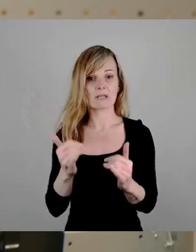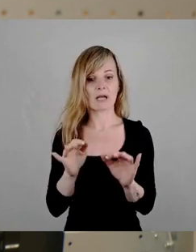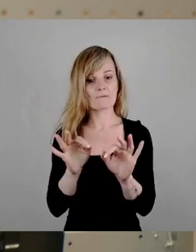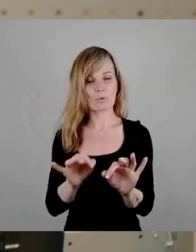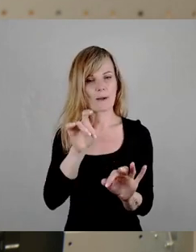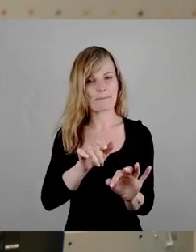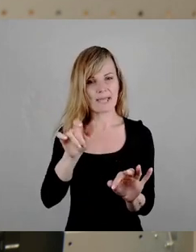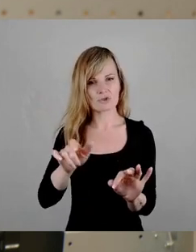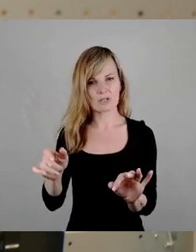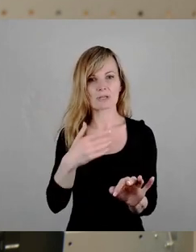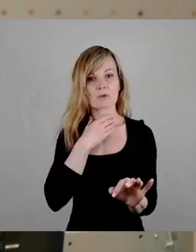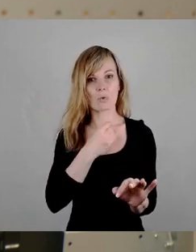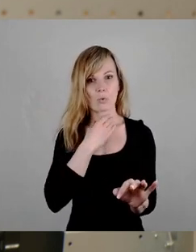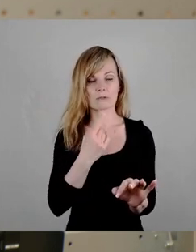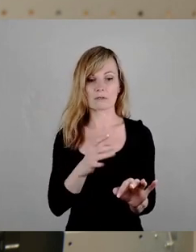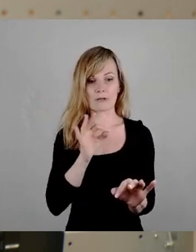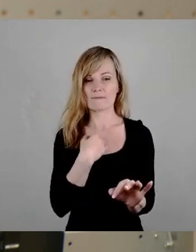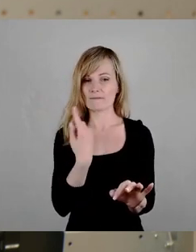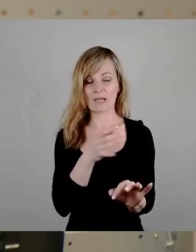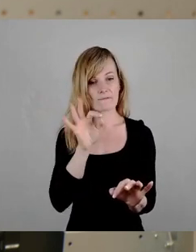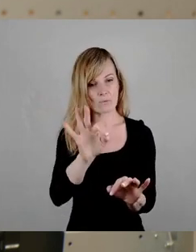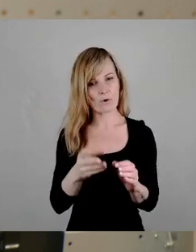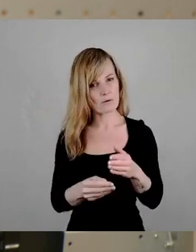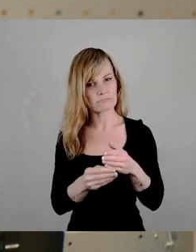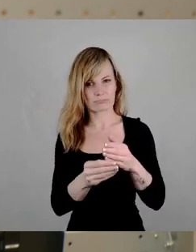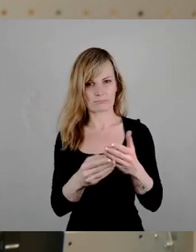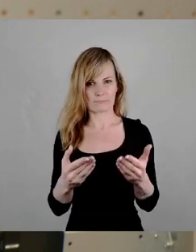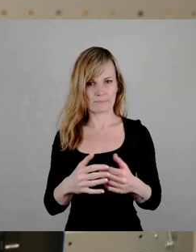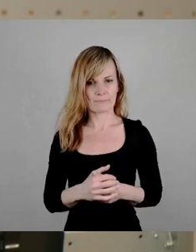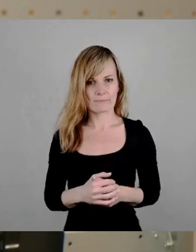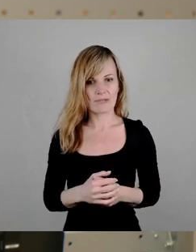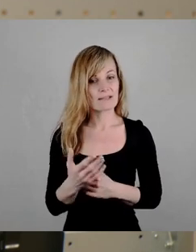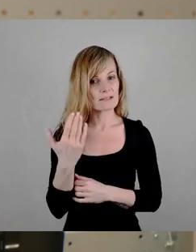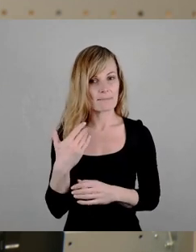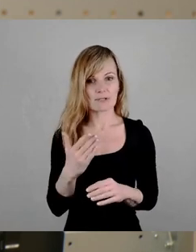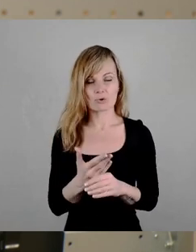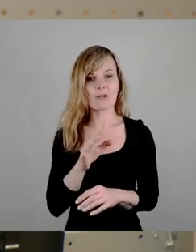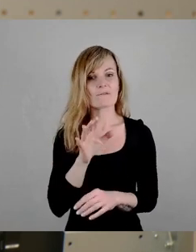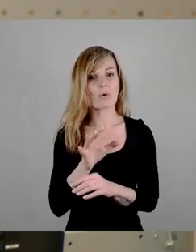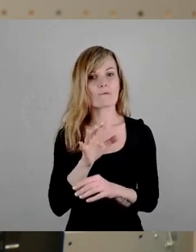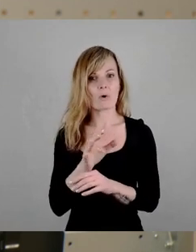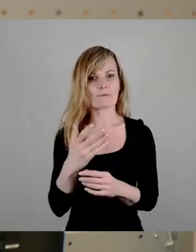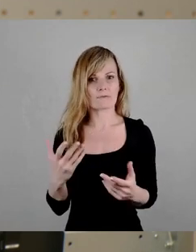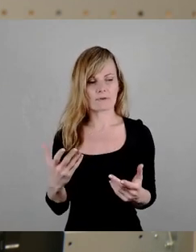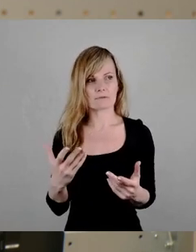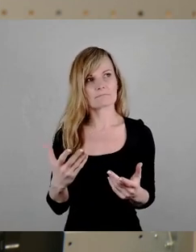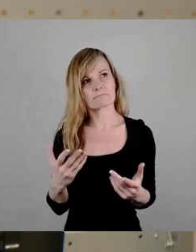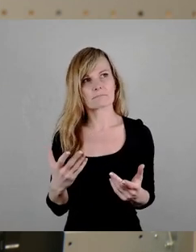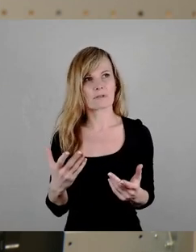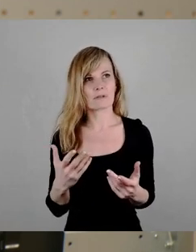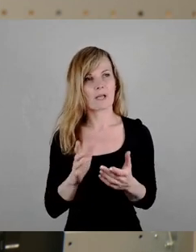tun wir etwas. Und es gab damals schon den Vorwurf, es wäre eine rein